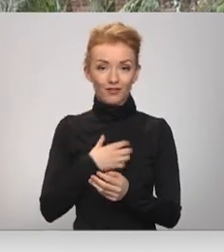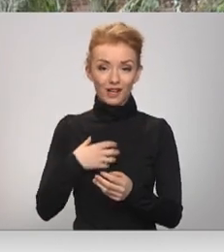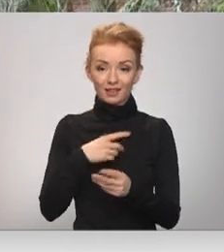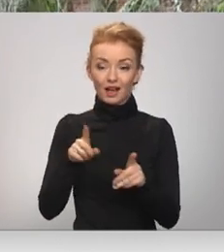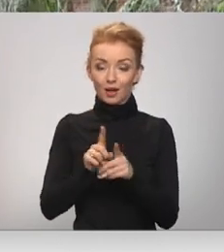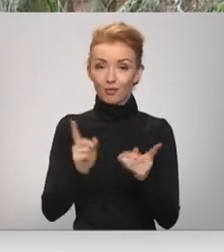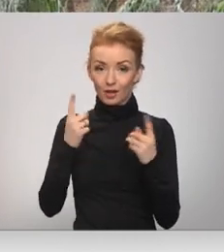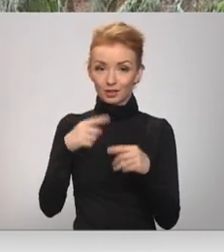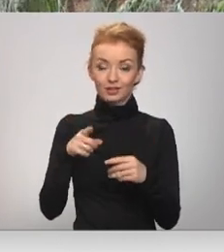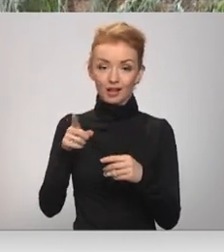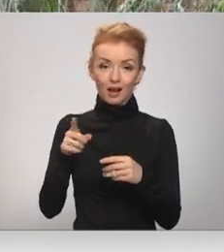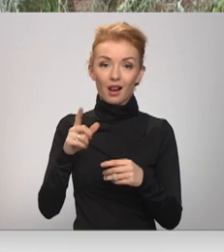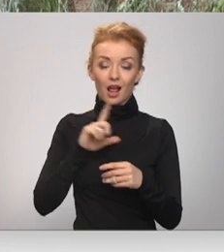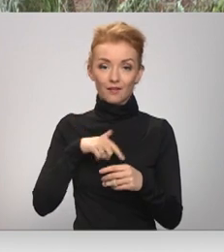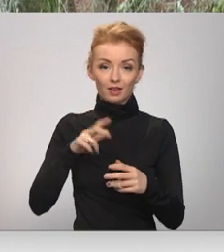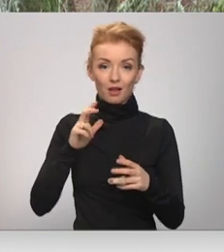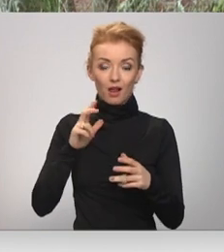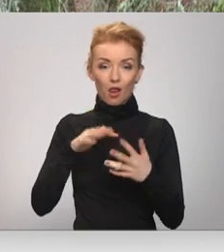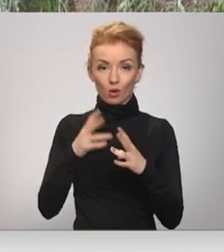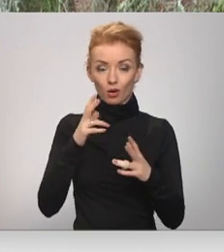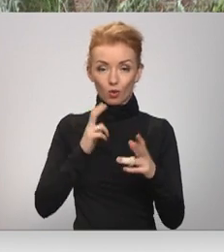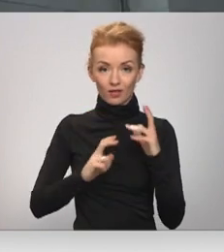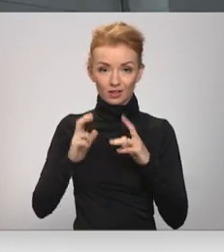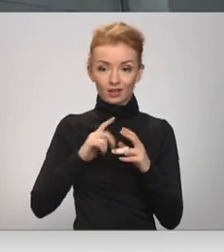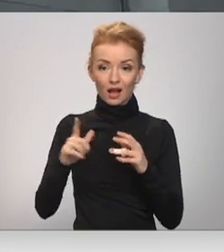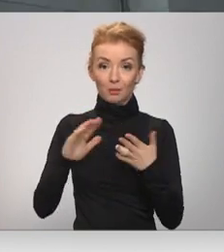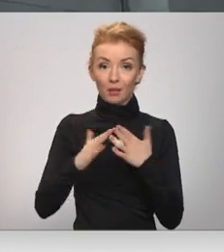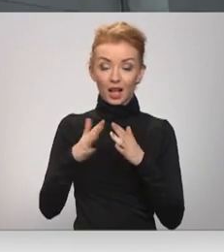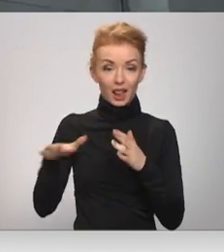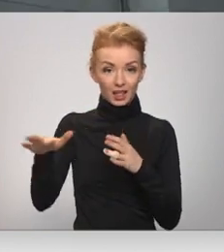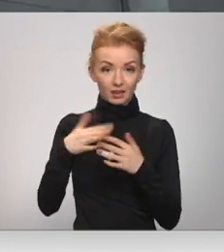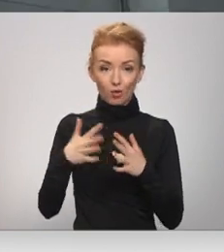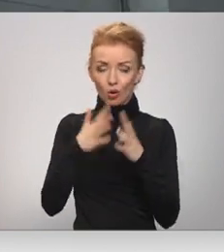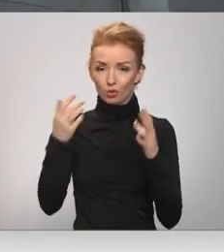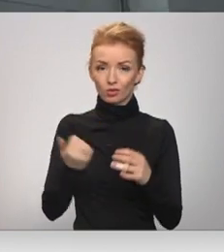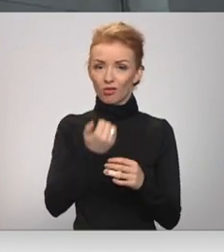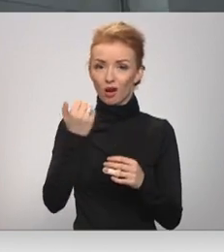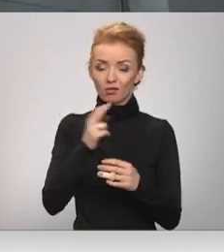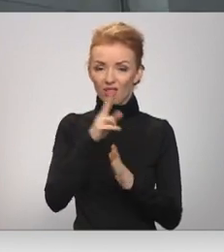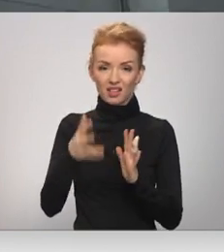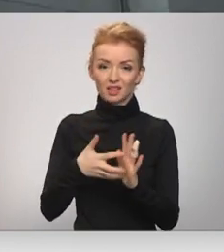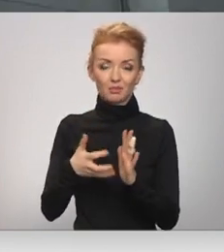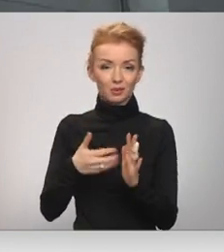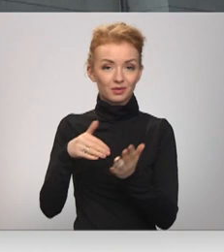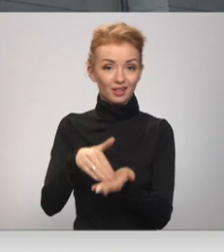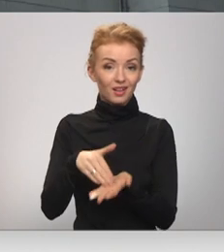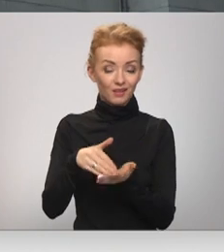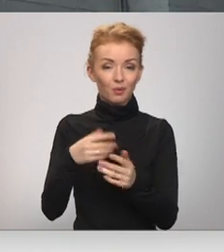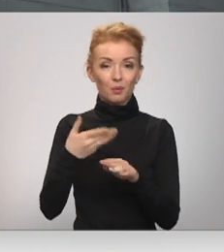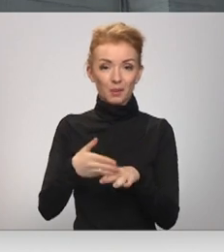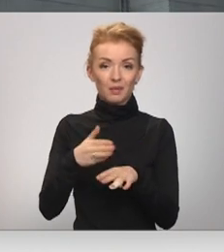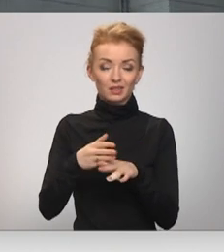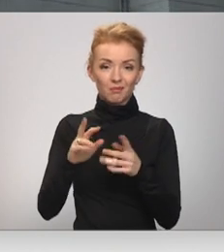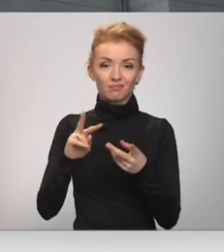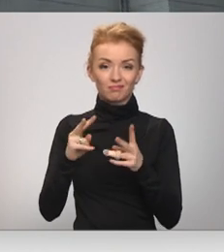pašais Latvijas lauksvienzības universitātes pāraudzībā esošā pils, kas jau vairākus gadus netiekot izmantot un ko pamazām